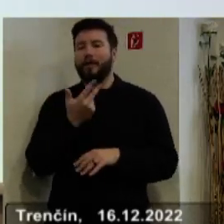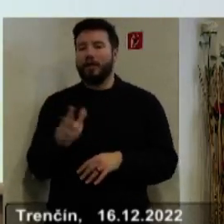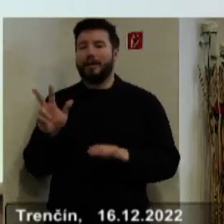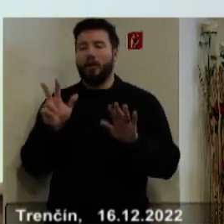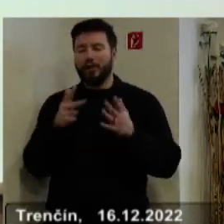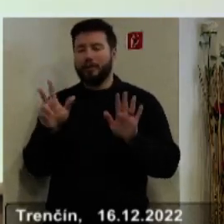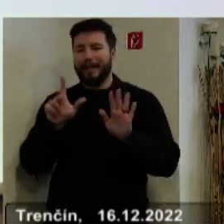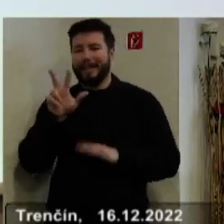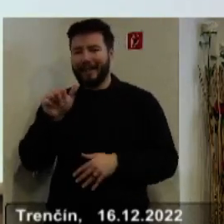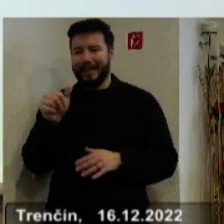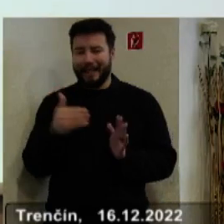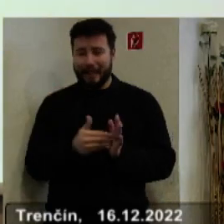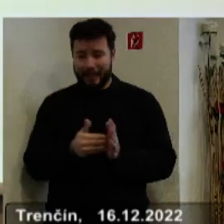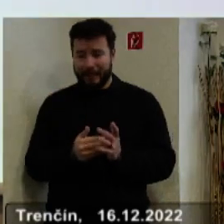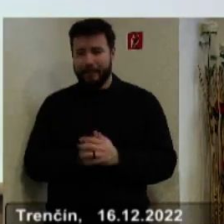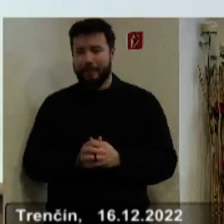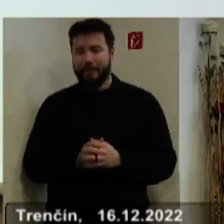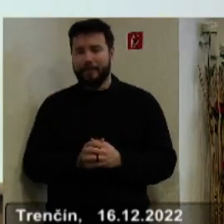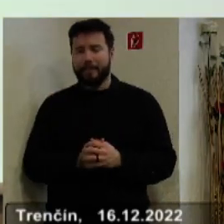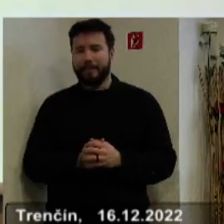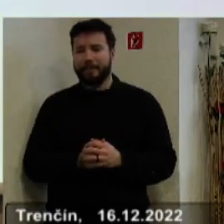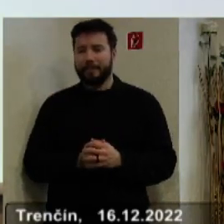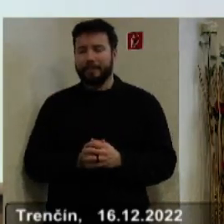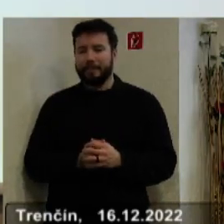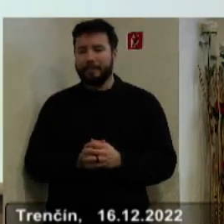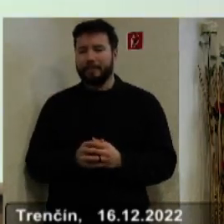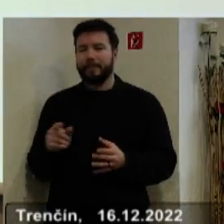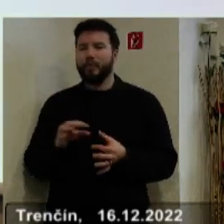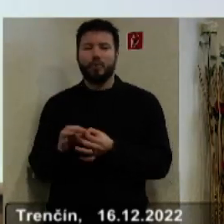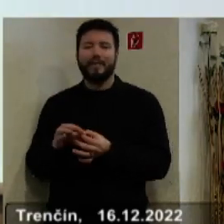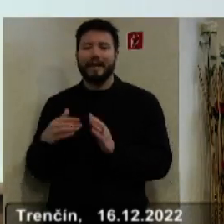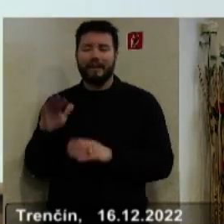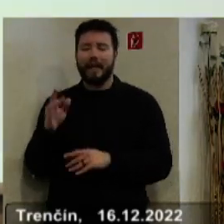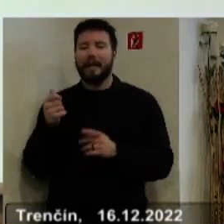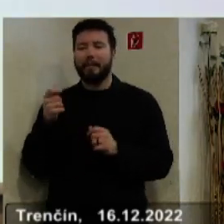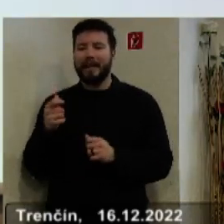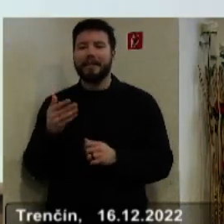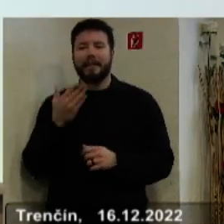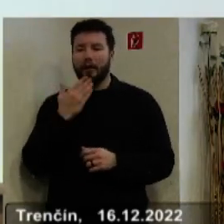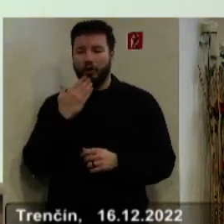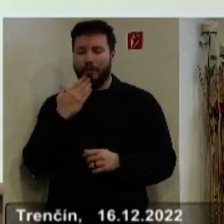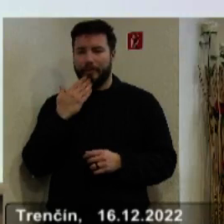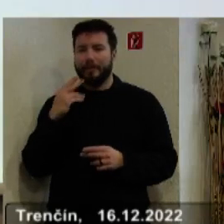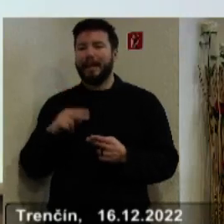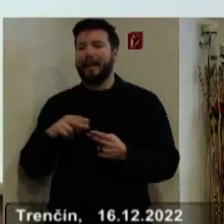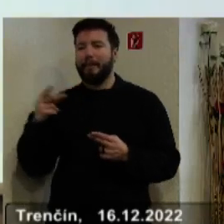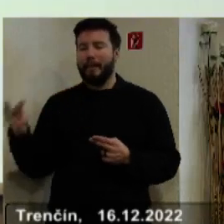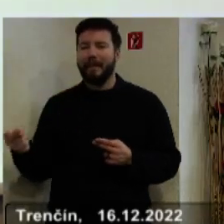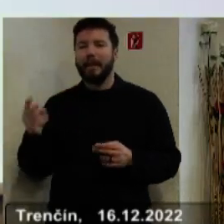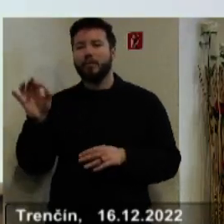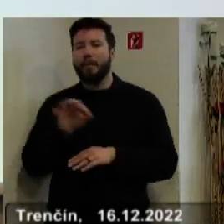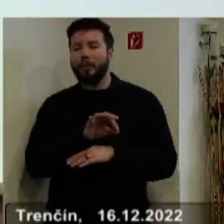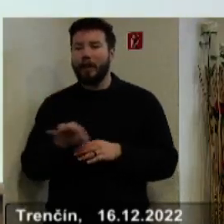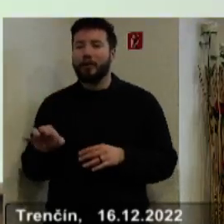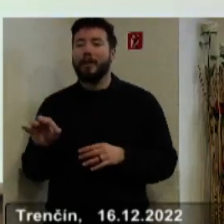Ide najmä o finančné prostriedky určené na implementáciu